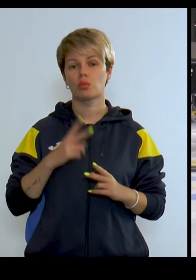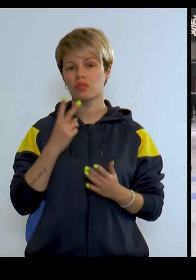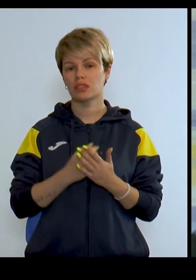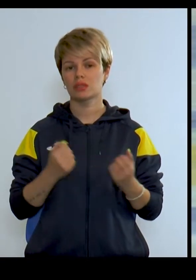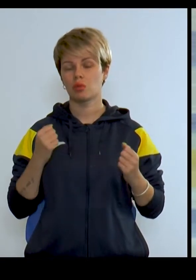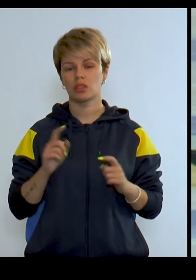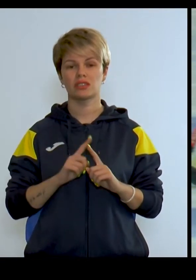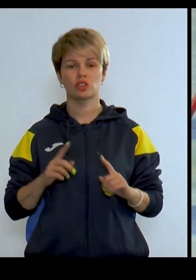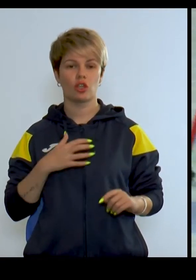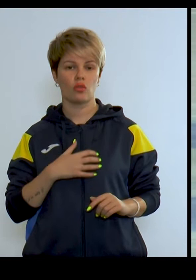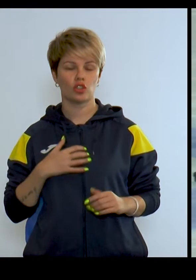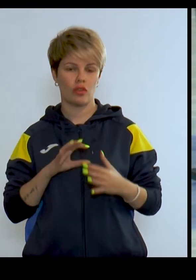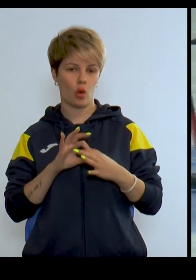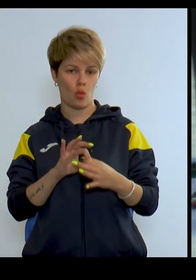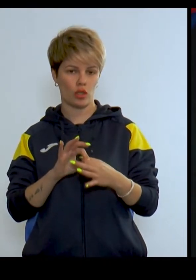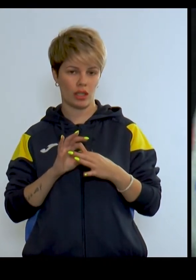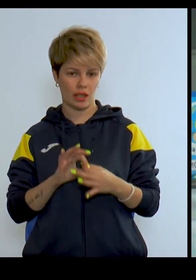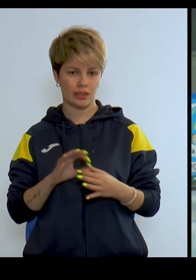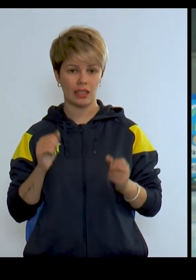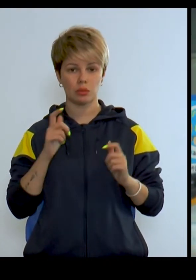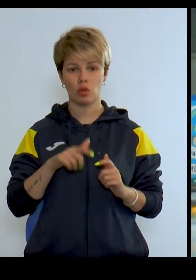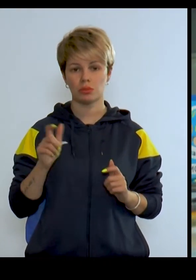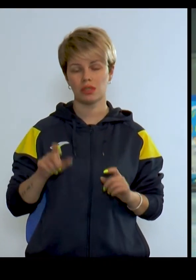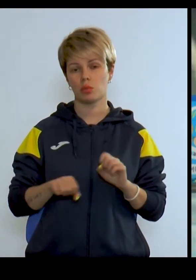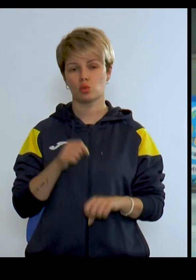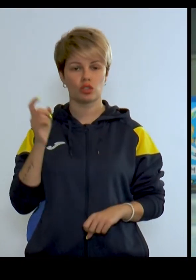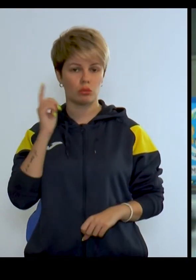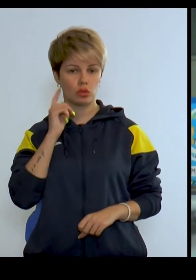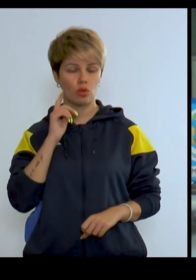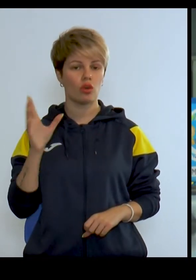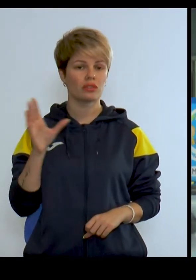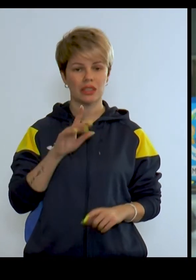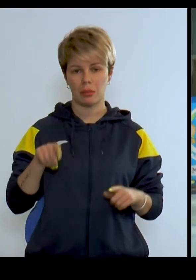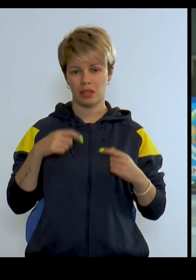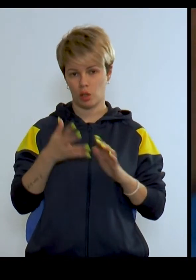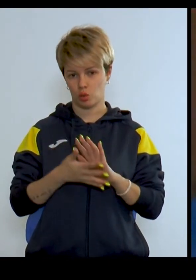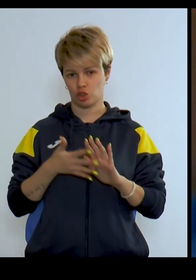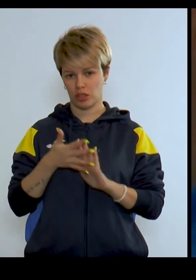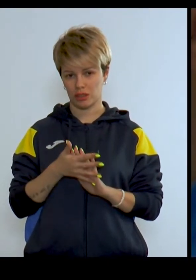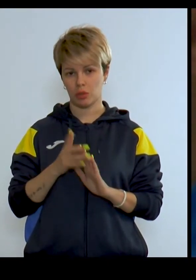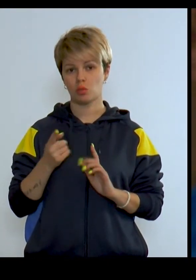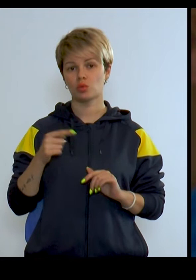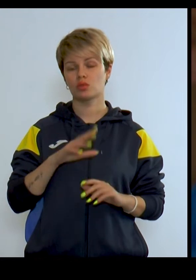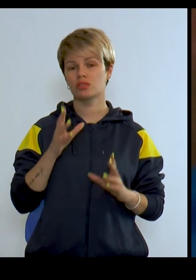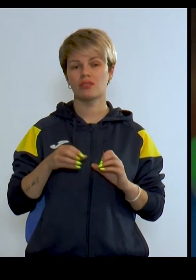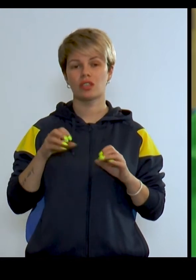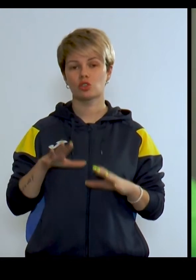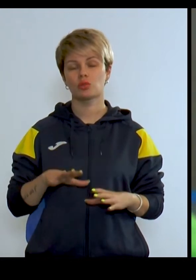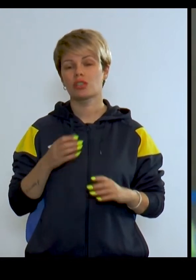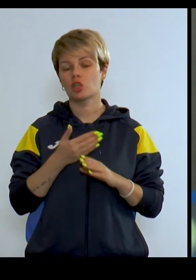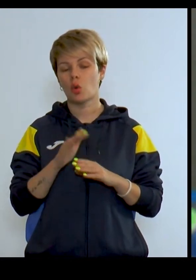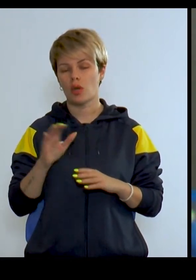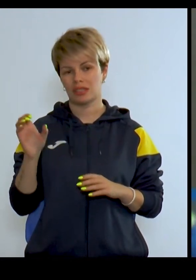що в цьому виді спорту надзвичайно важлива комунікація, а спортсмени з порушенням слуху усе передають жестами. Тому тут усе